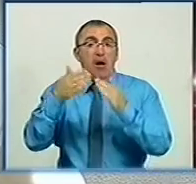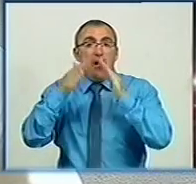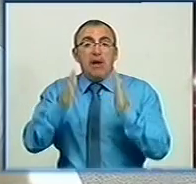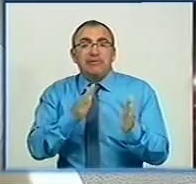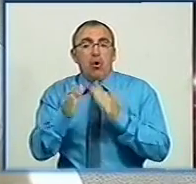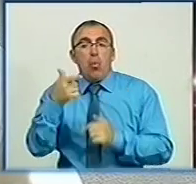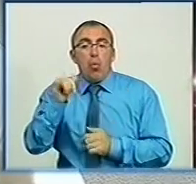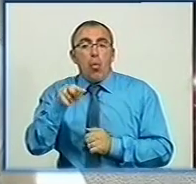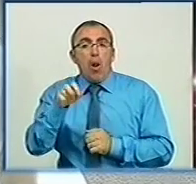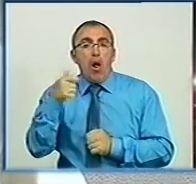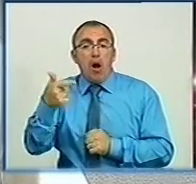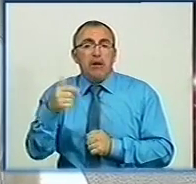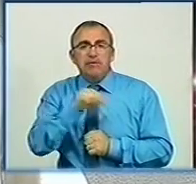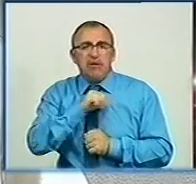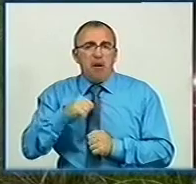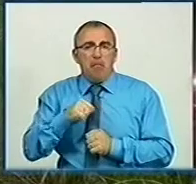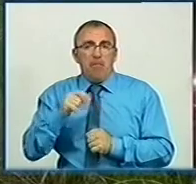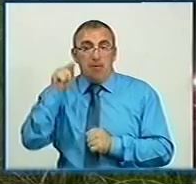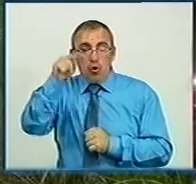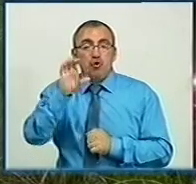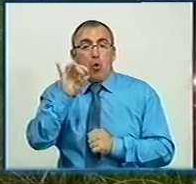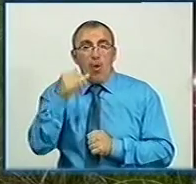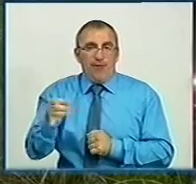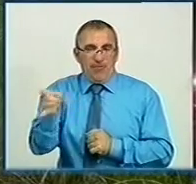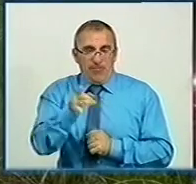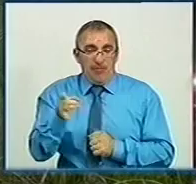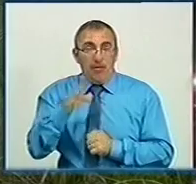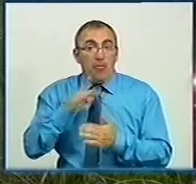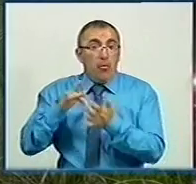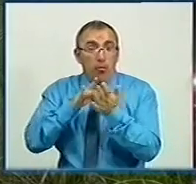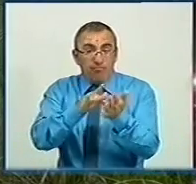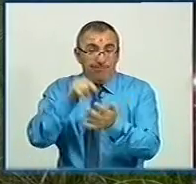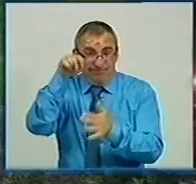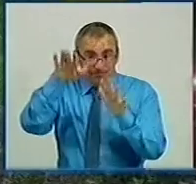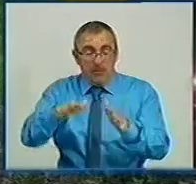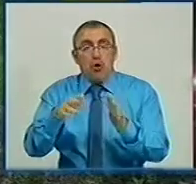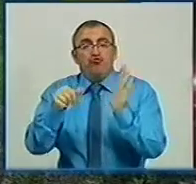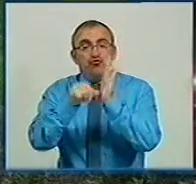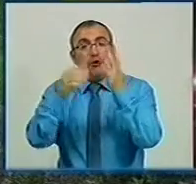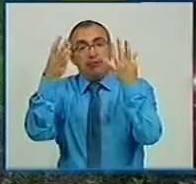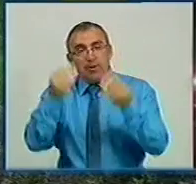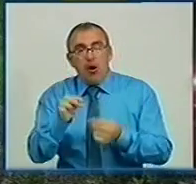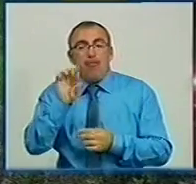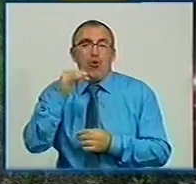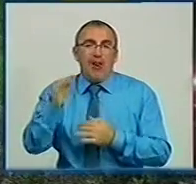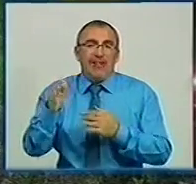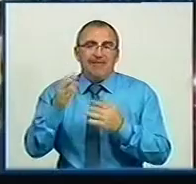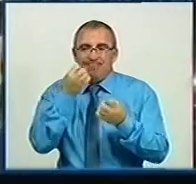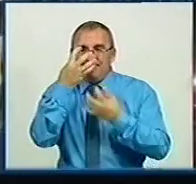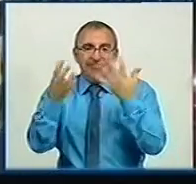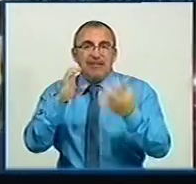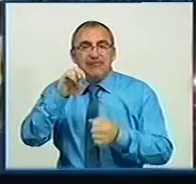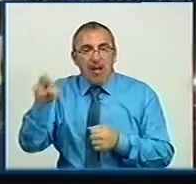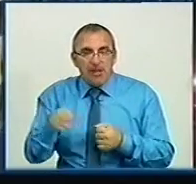системи ГУЛАГ, він був саме на Соловецьких островах. На острові в мандрівник прибув шість днів. Відвідав ботанічний сад і дамбу, яку